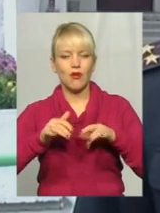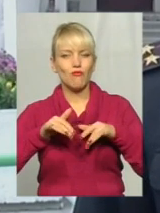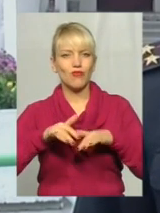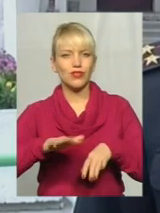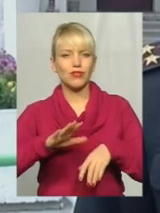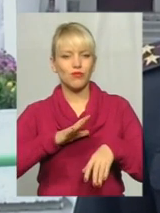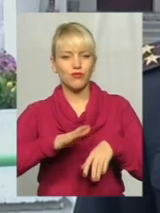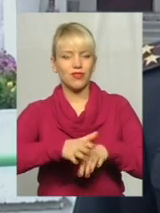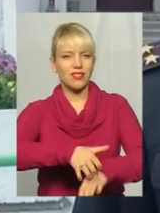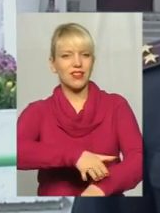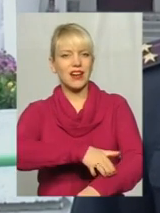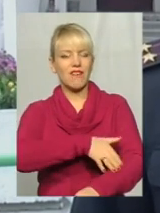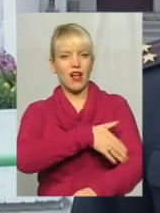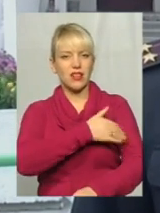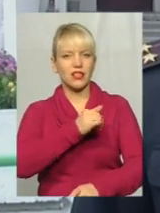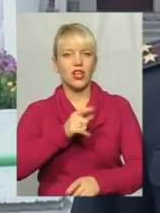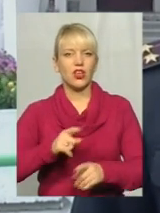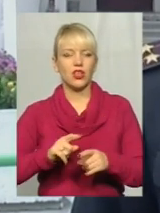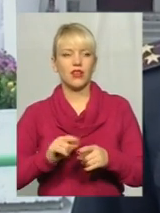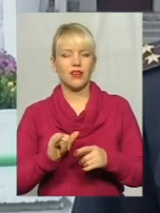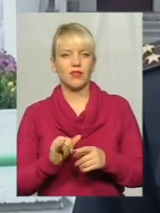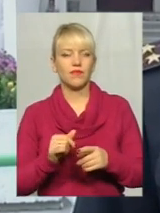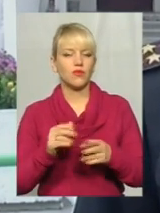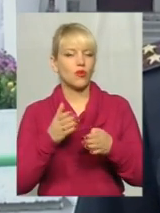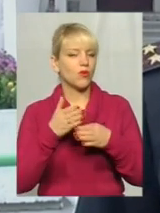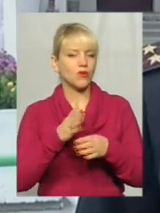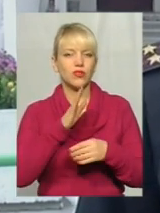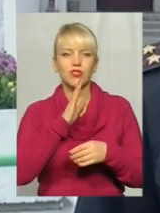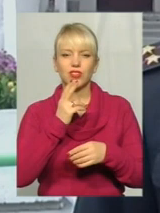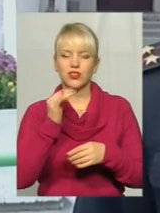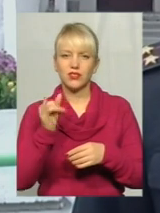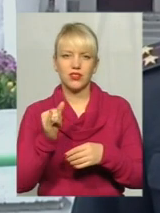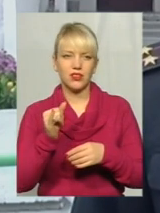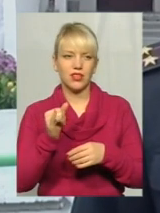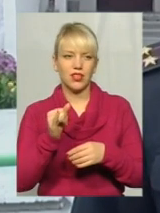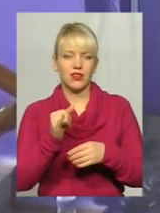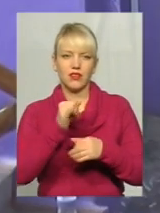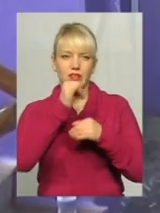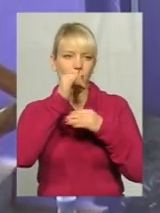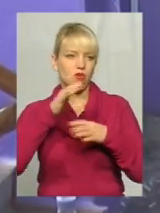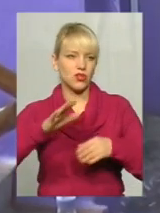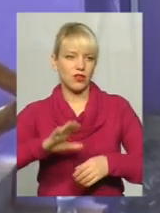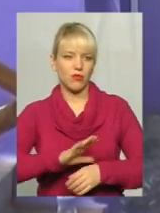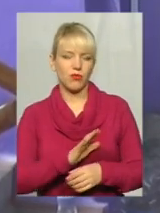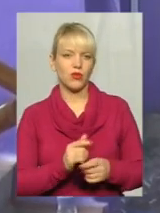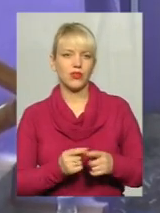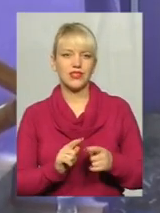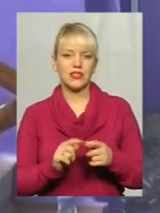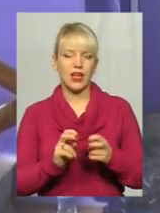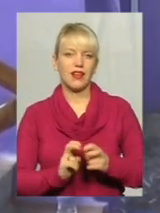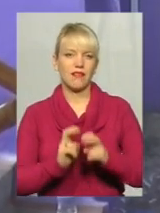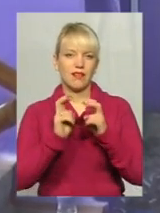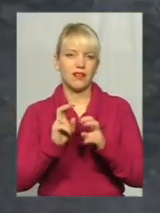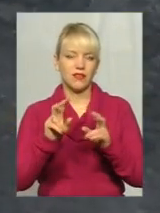тривалий і трудомісткий. Але допомогти жінці вже на час прибуття рятувальних підрозділів було неможливо. Ліфту вбивців вже майже 40